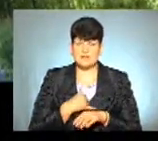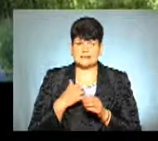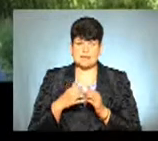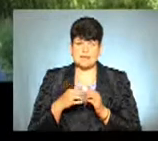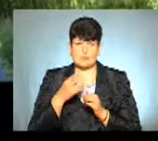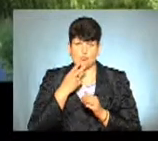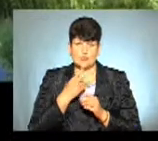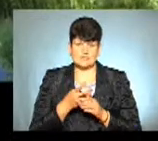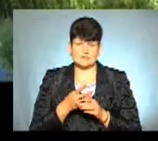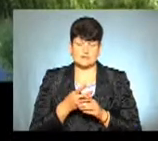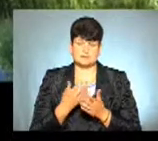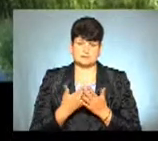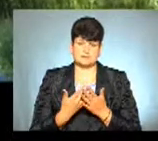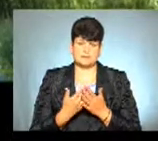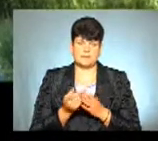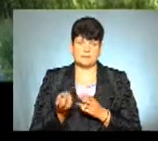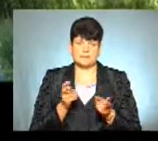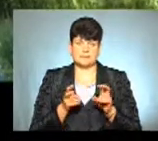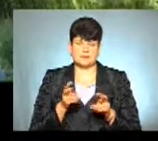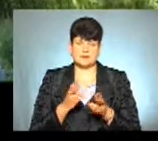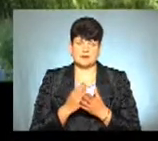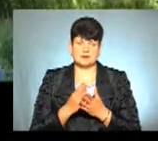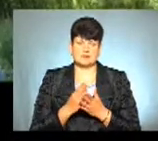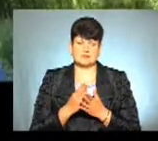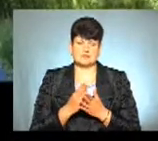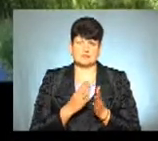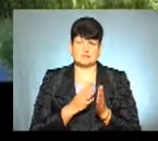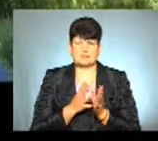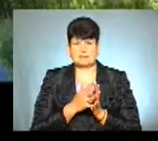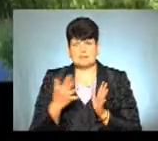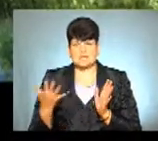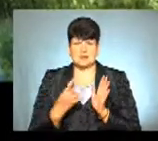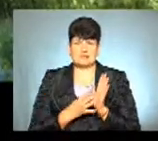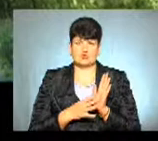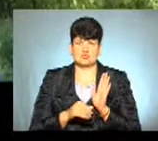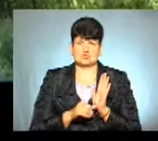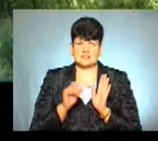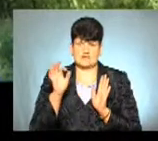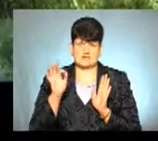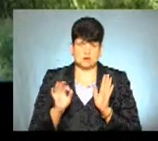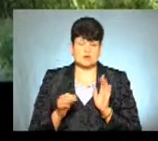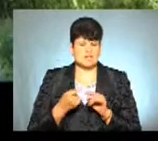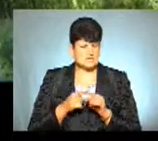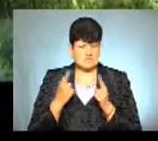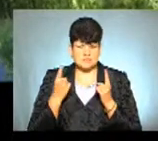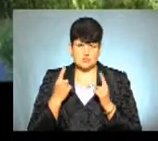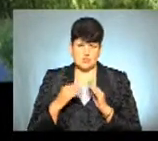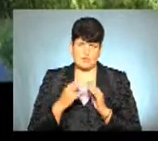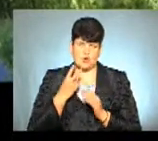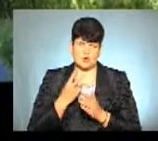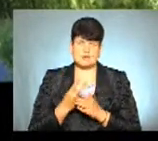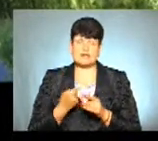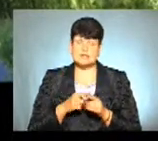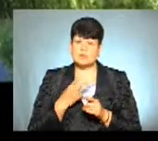показник статистичний по явці становить десь понад 96%. Це дуже високий показник і це